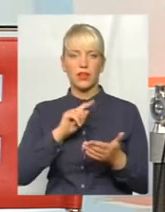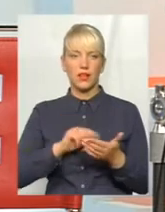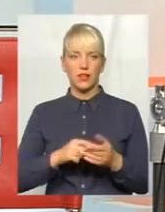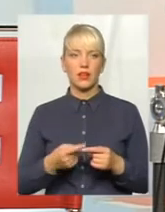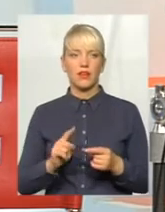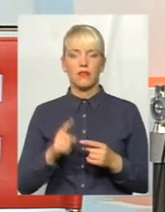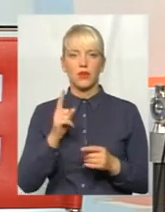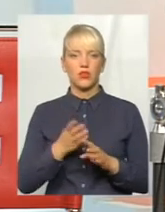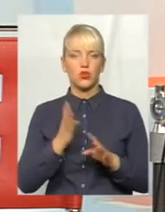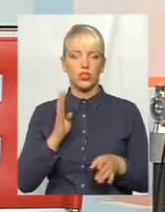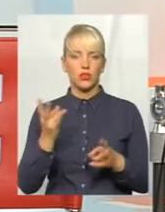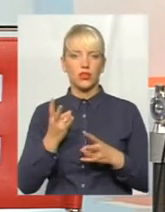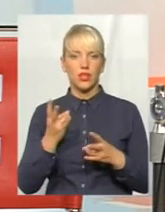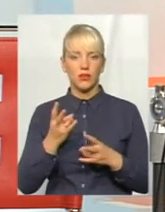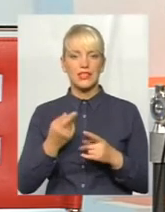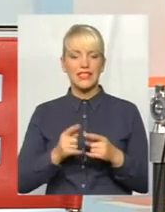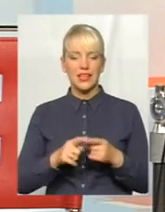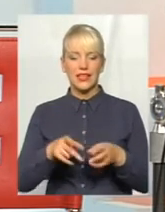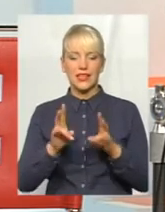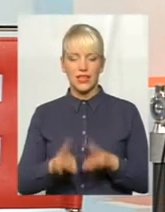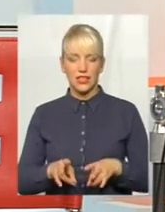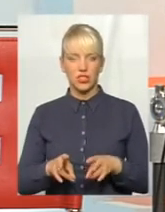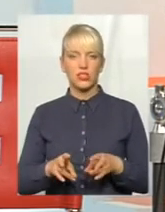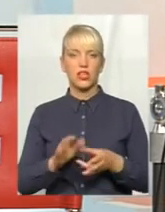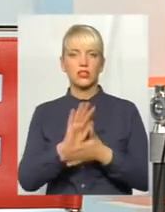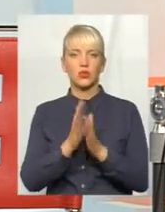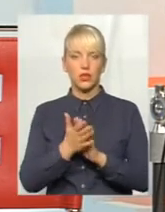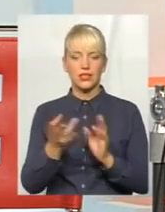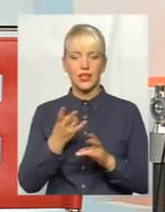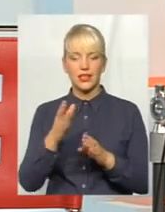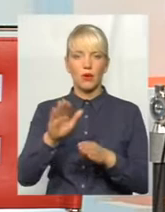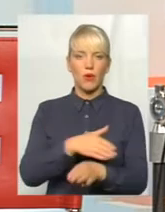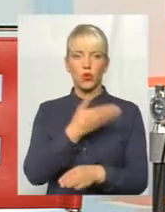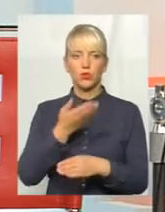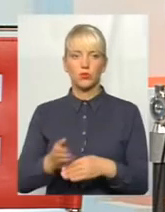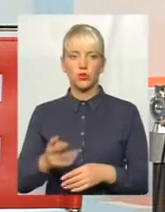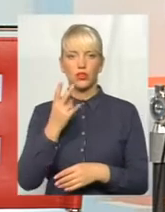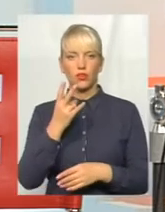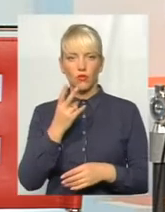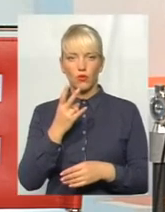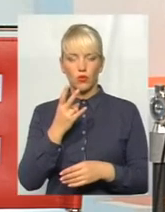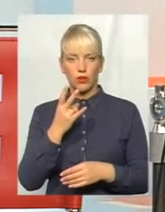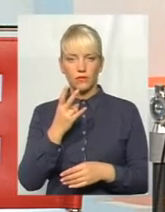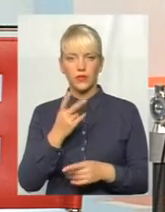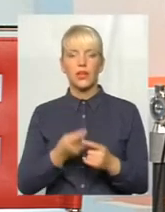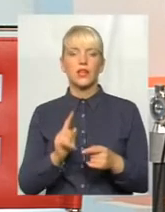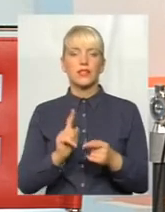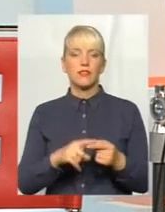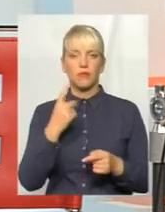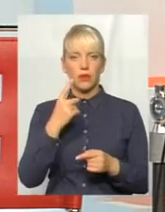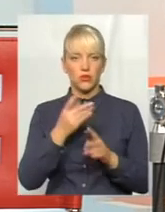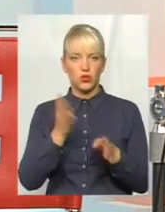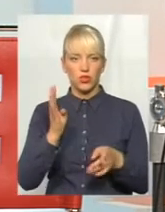і необхідно розмежувати в двох таких плоскостях. Це в першу чергу